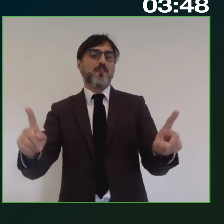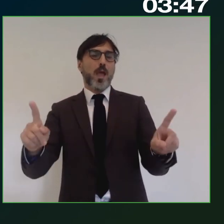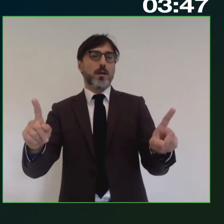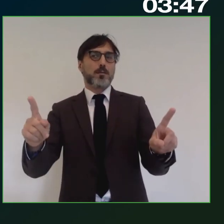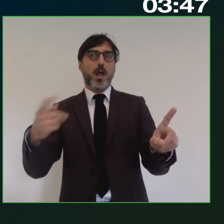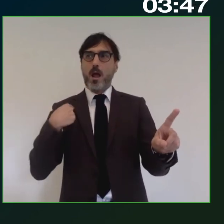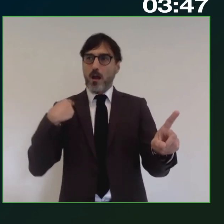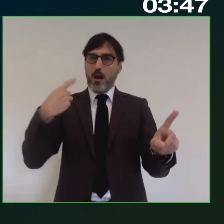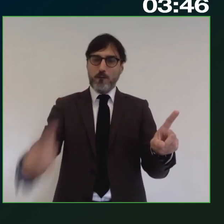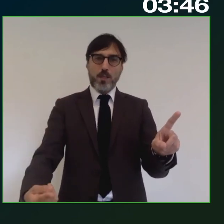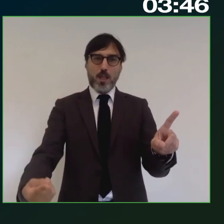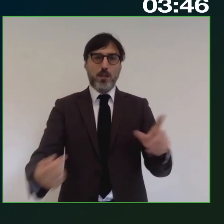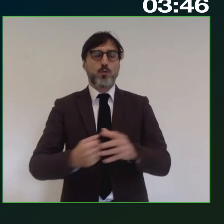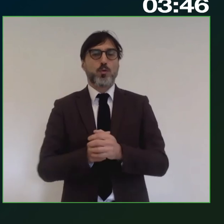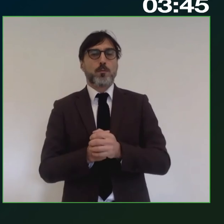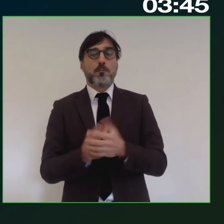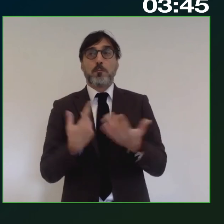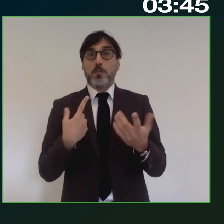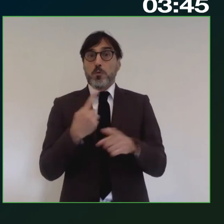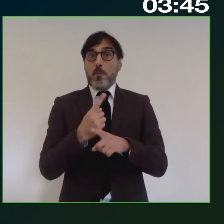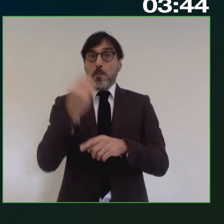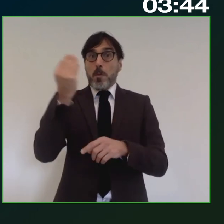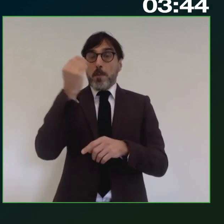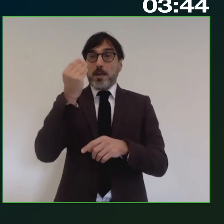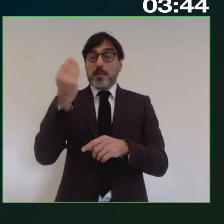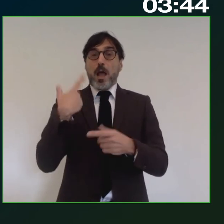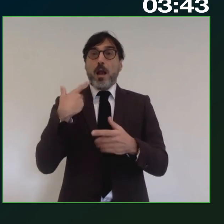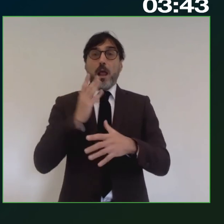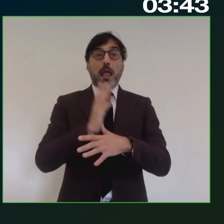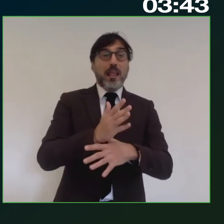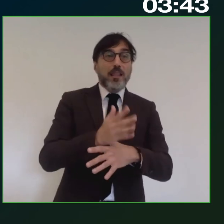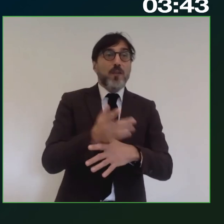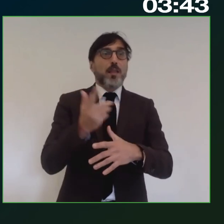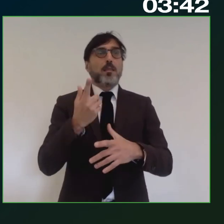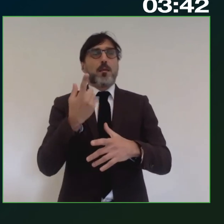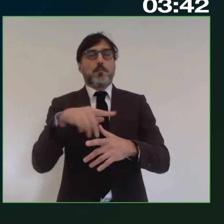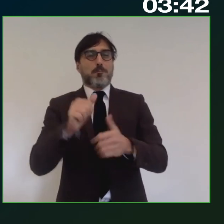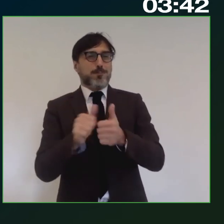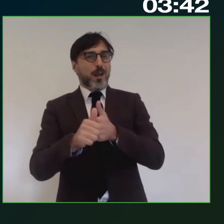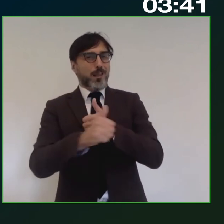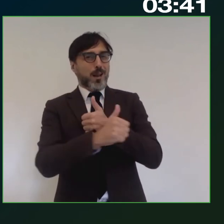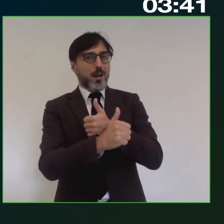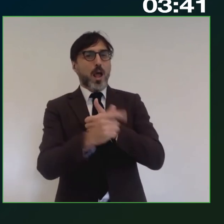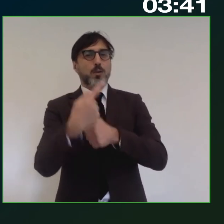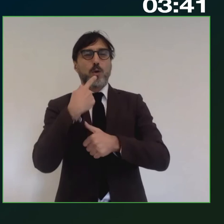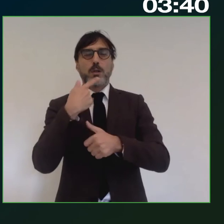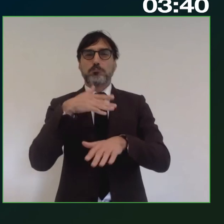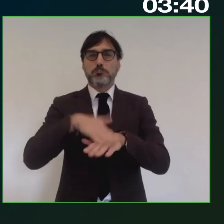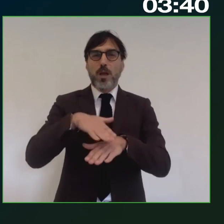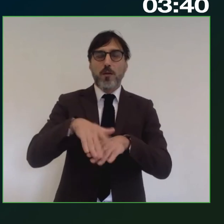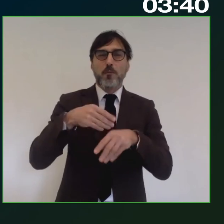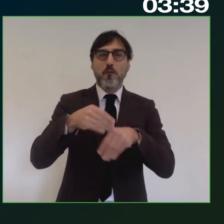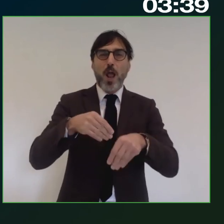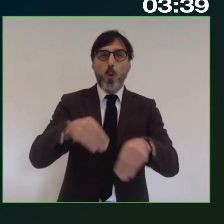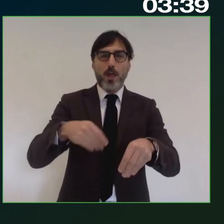non si è fatto diciamo fino ad ora considerando che tutto quanto gli interventi di partenariato chi li frequenta sa bene di cosa